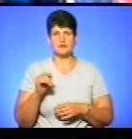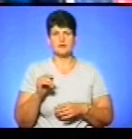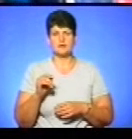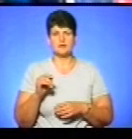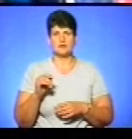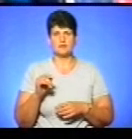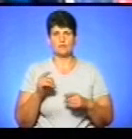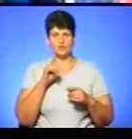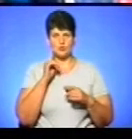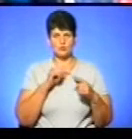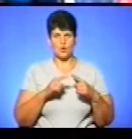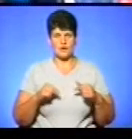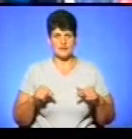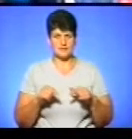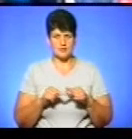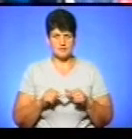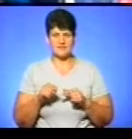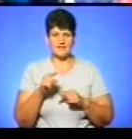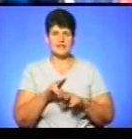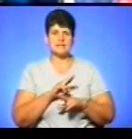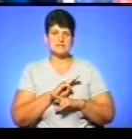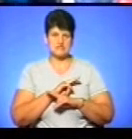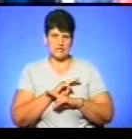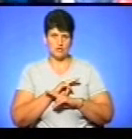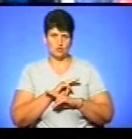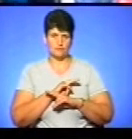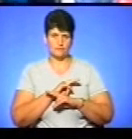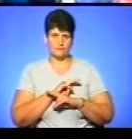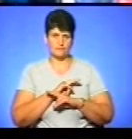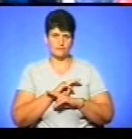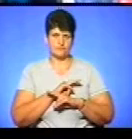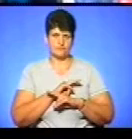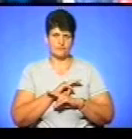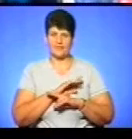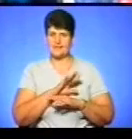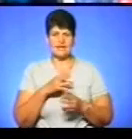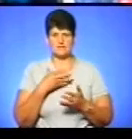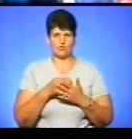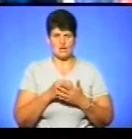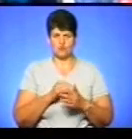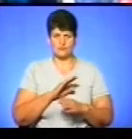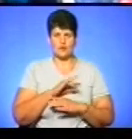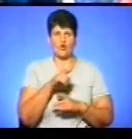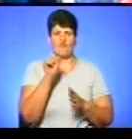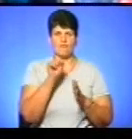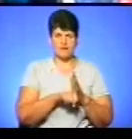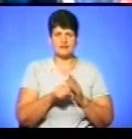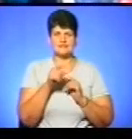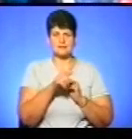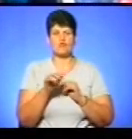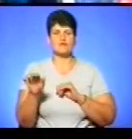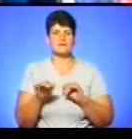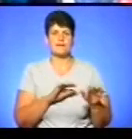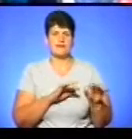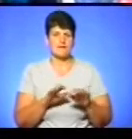Молодіжної організації. Він загинув на своєї смерті, його вбили за його діяльність.